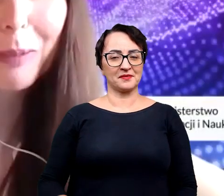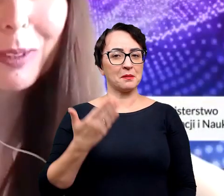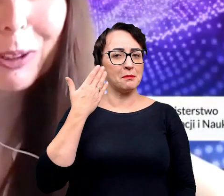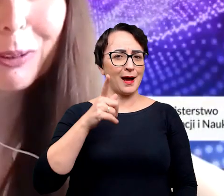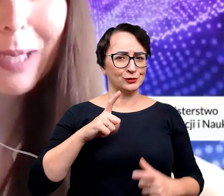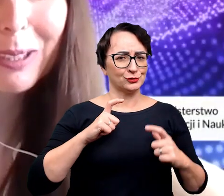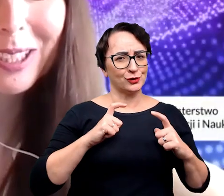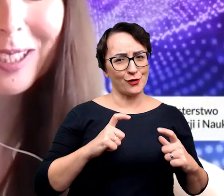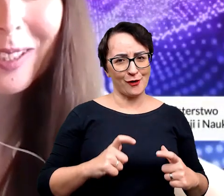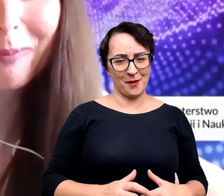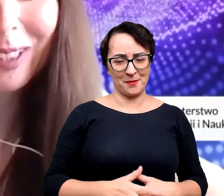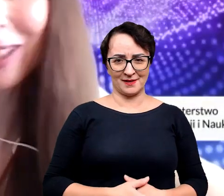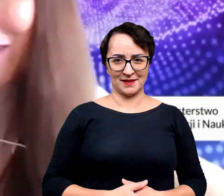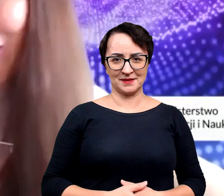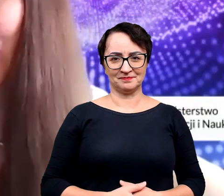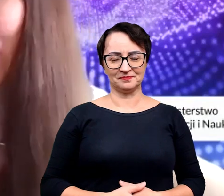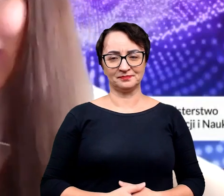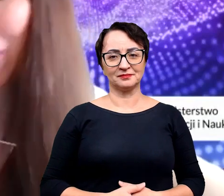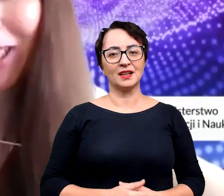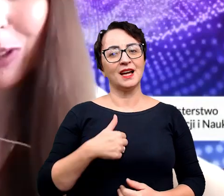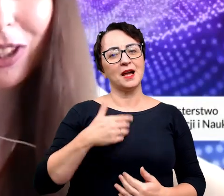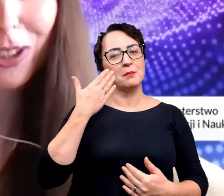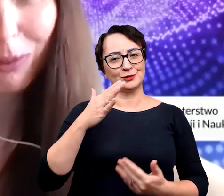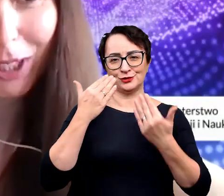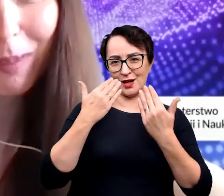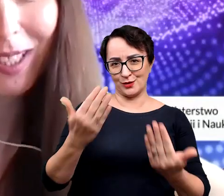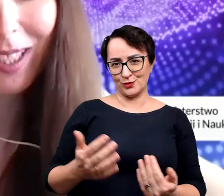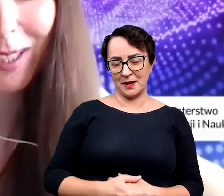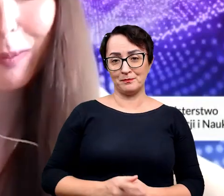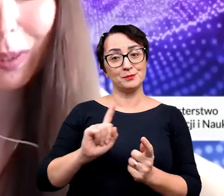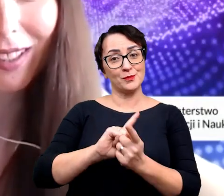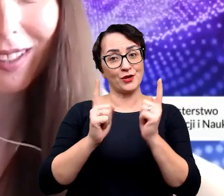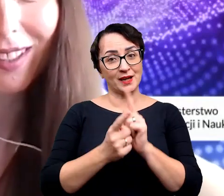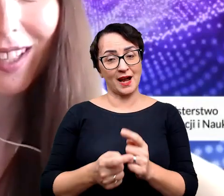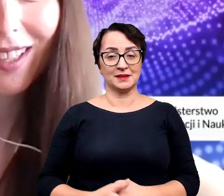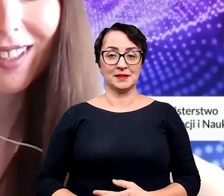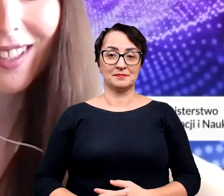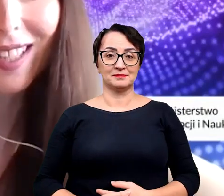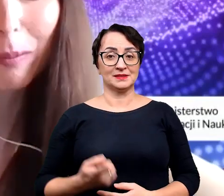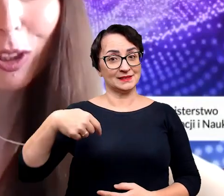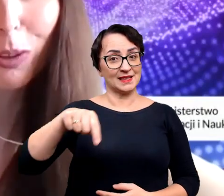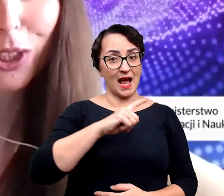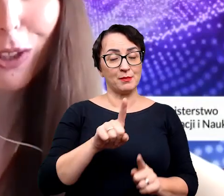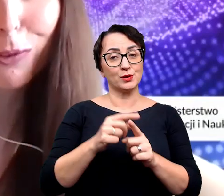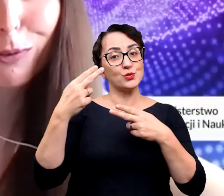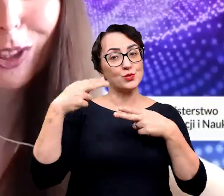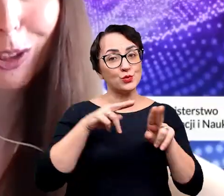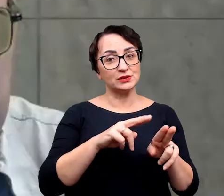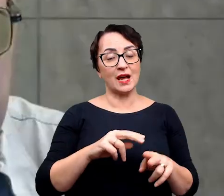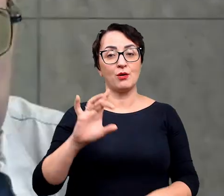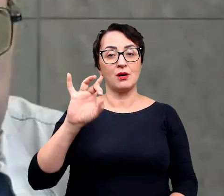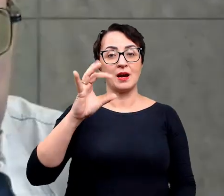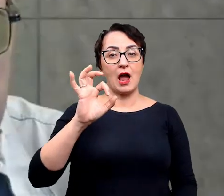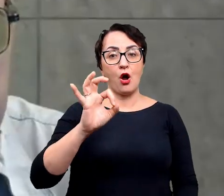jesteś skromny Wojtku, bardzo jesteś skromny i tym bardziej, bardzo Ci dziękujemy za spotkanie z nami i udział w